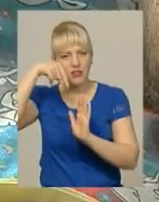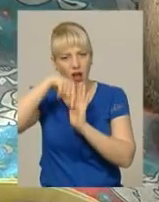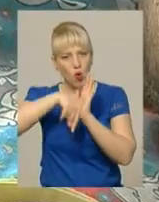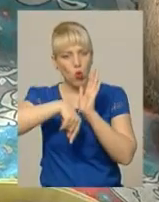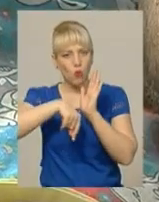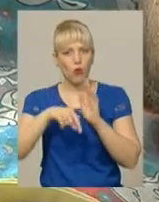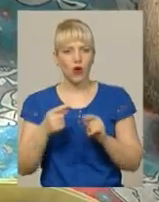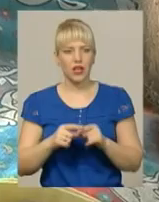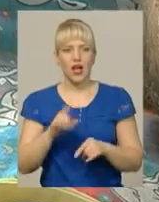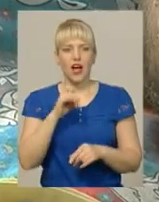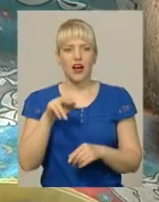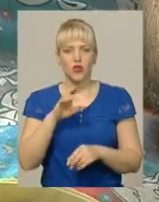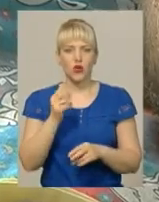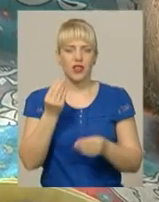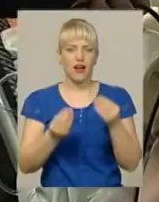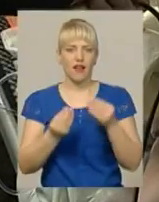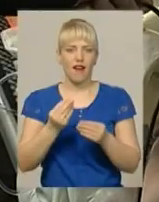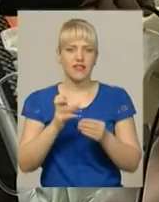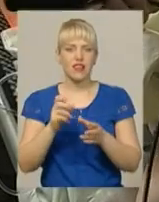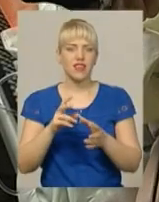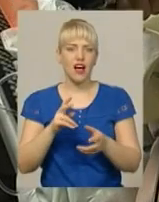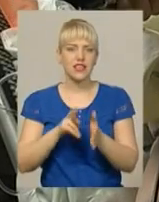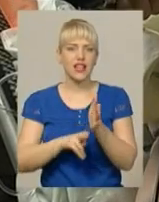залізничному вокзалі. Згодом школяр заліз на вагон.